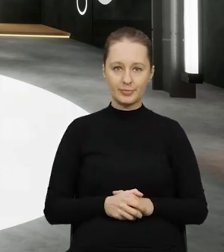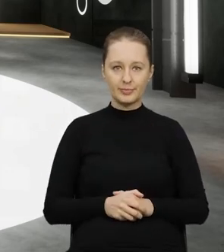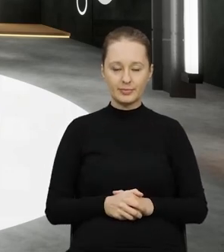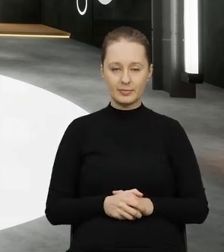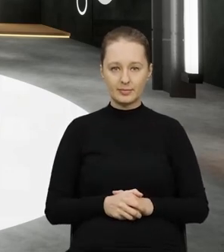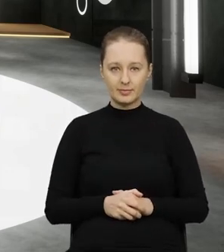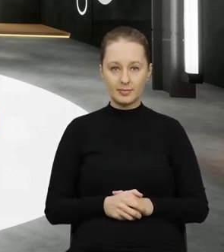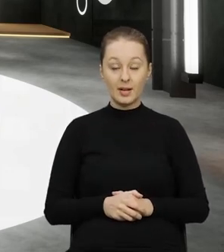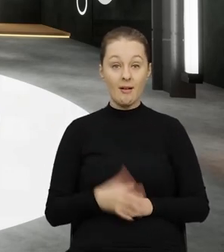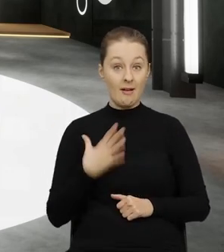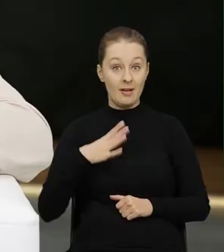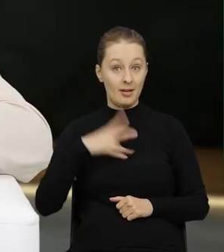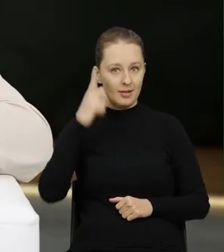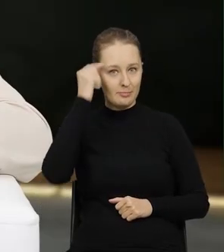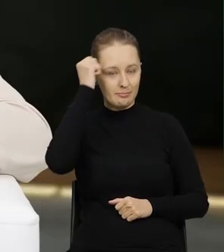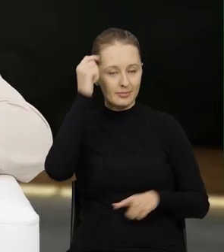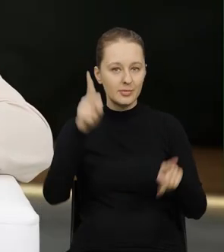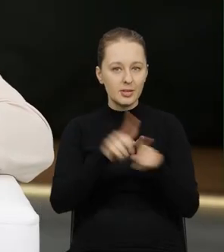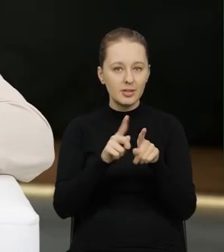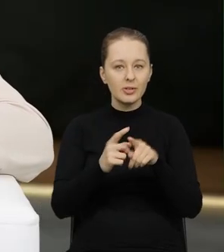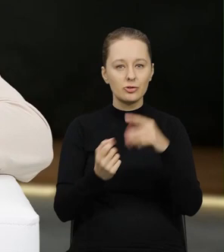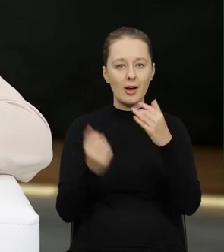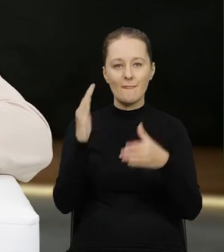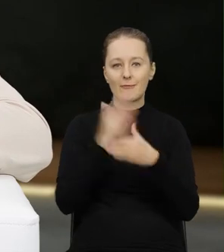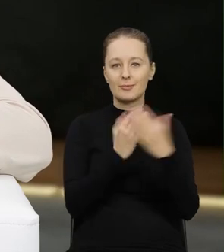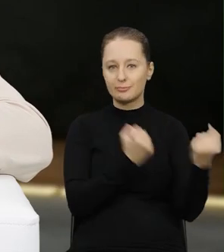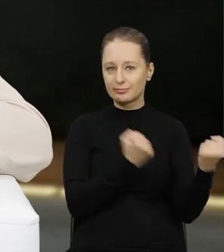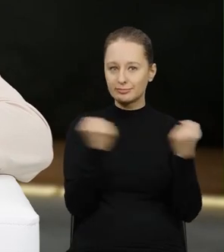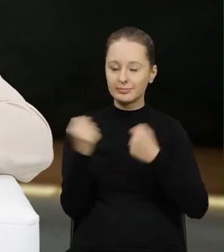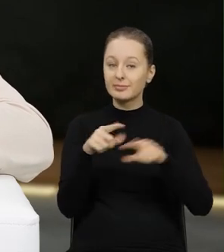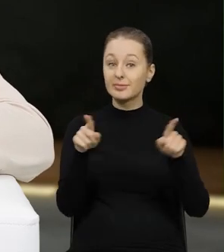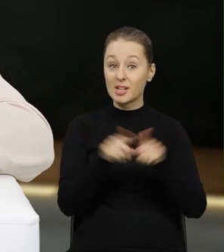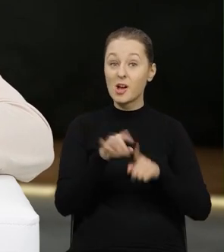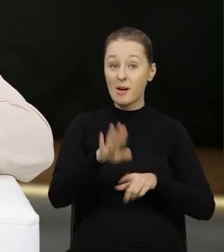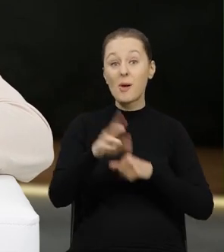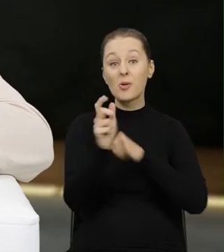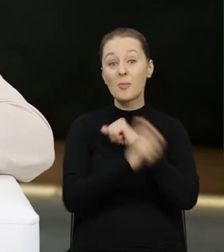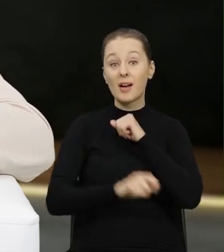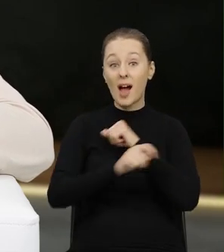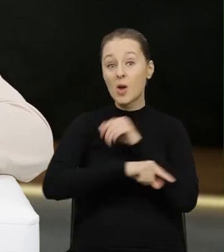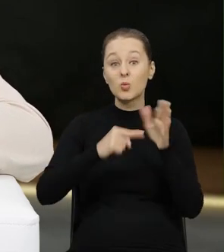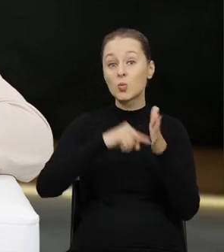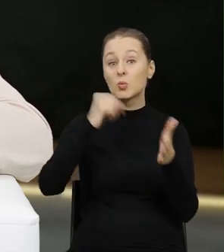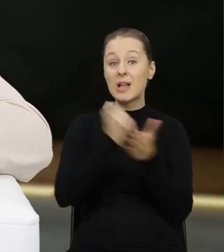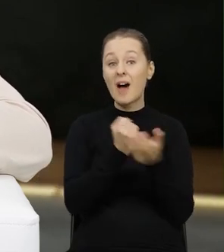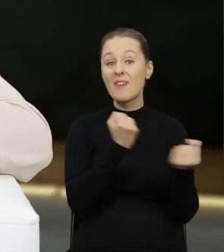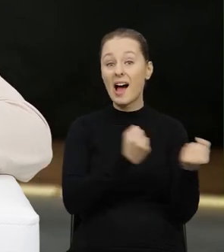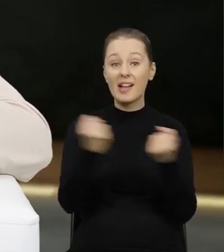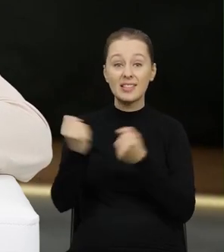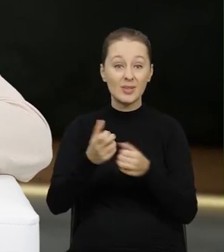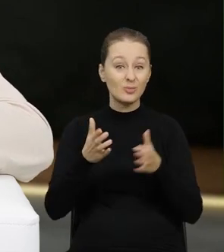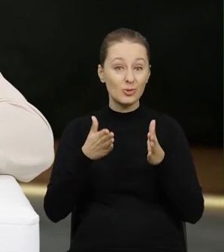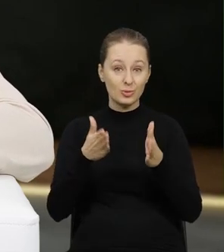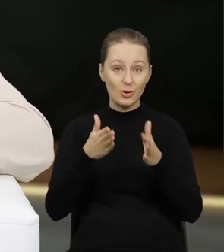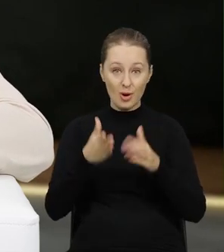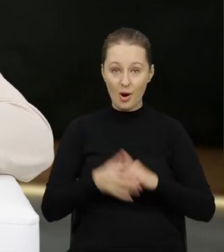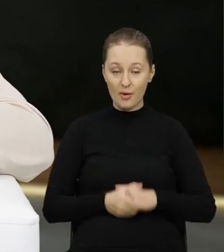pieniężną. No i pamiętajmy też, że przewoźnicy także podlegają karom z ustawy o transporcie drogowym.